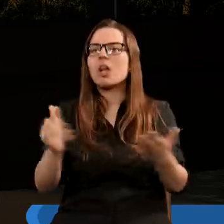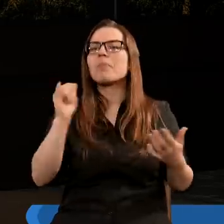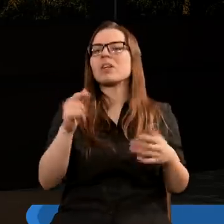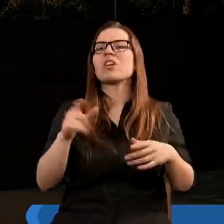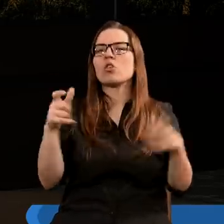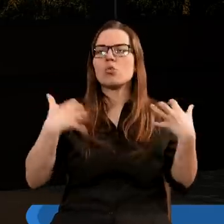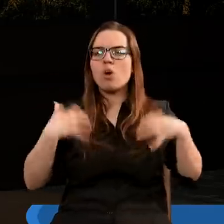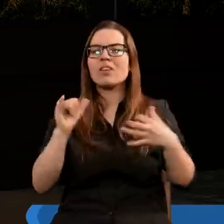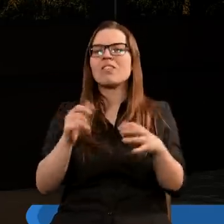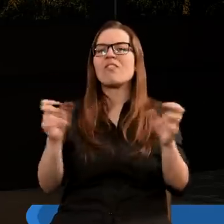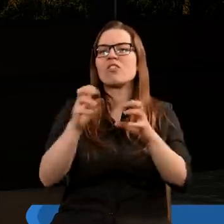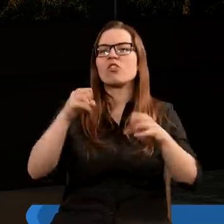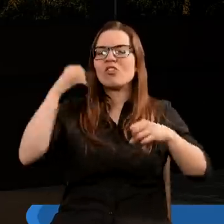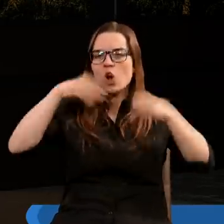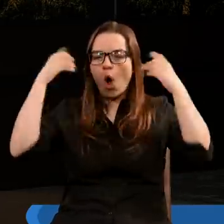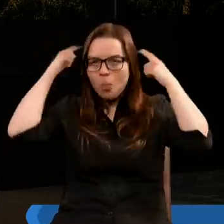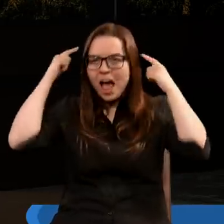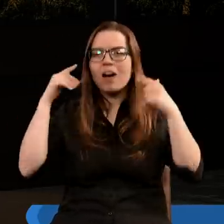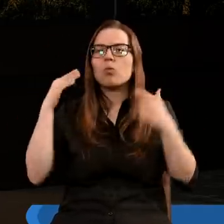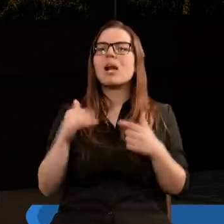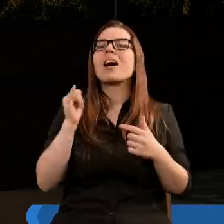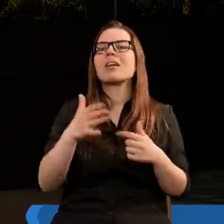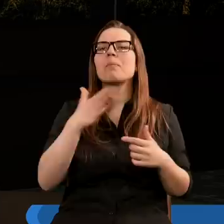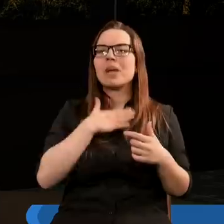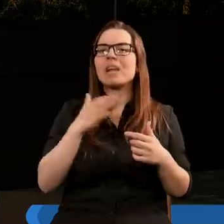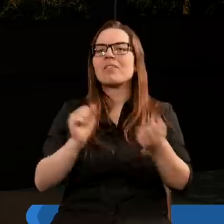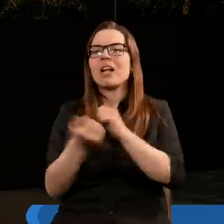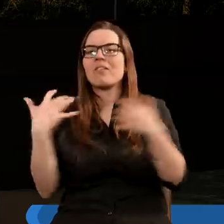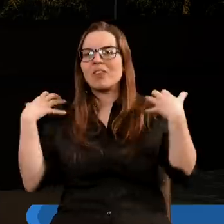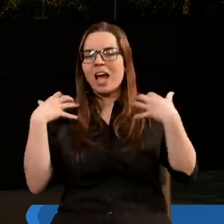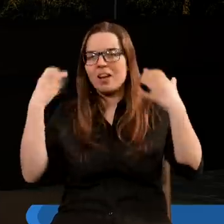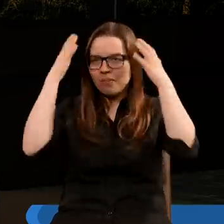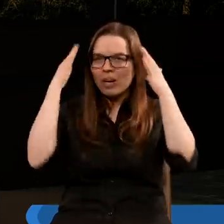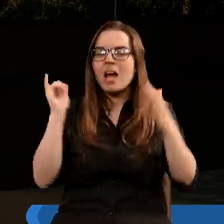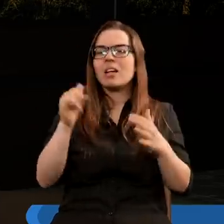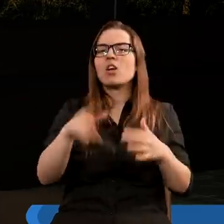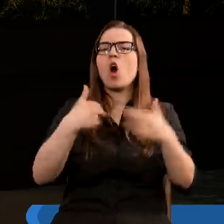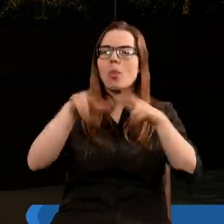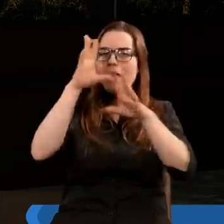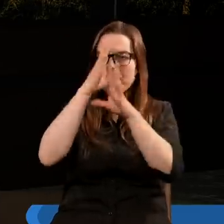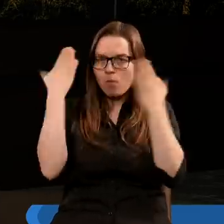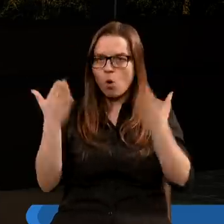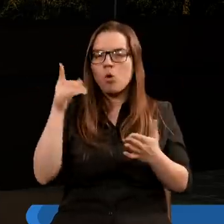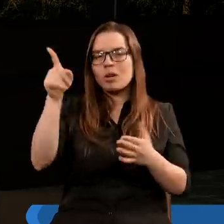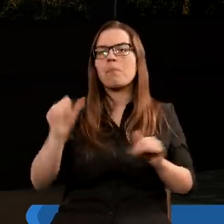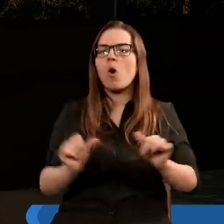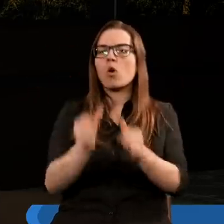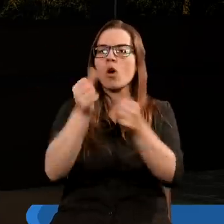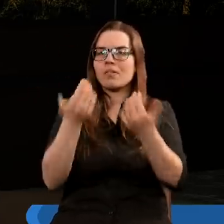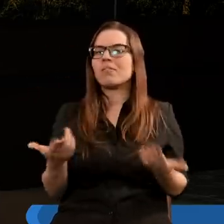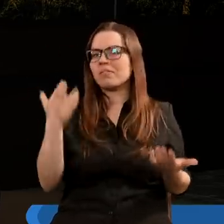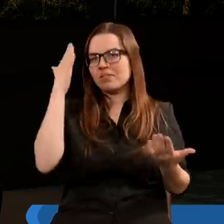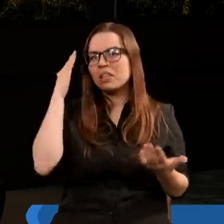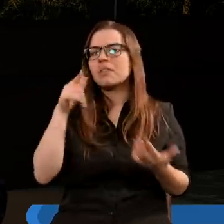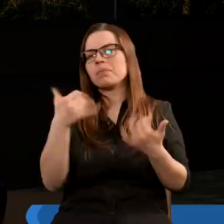złośliwe i odrażające wrzody na ludziach, mających znamie zwierzęcia i oddających pokłon jego posągowi. Czyli